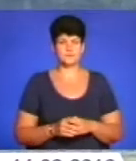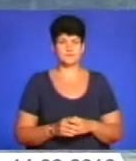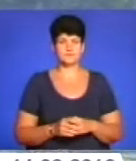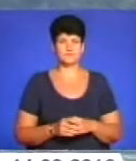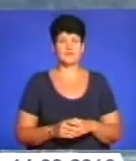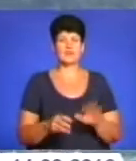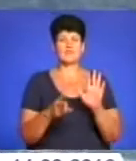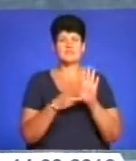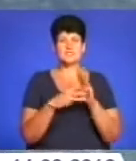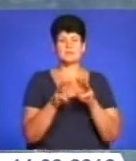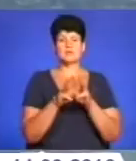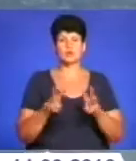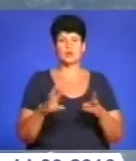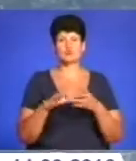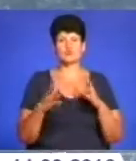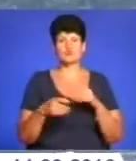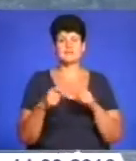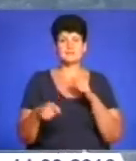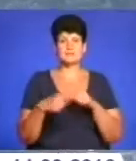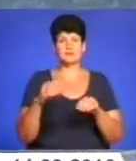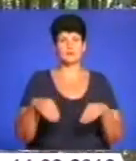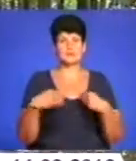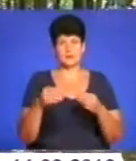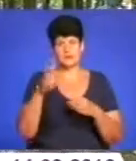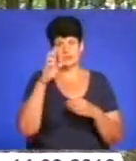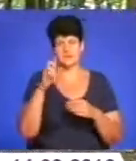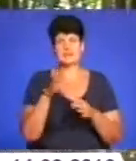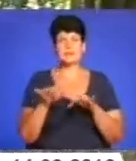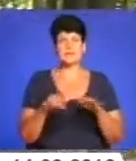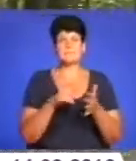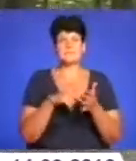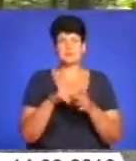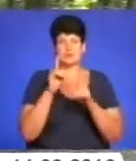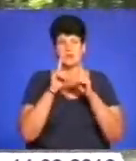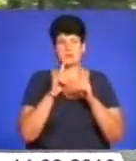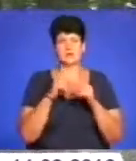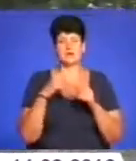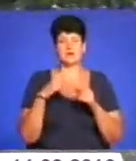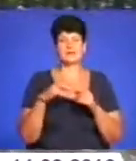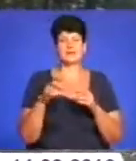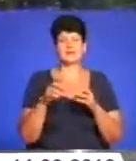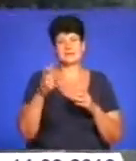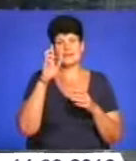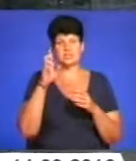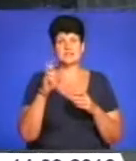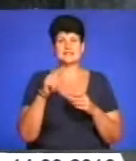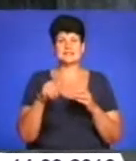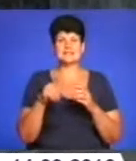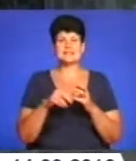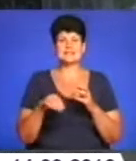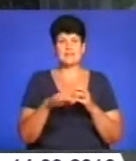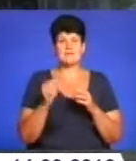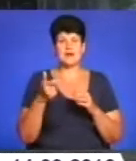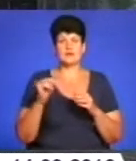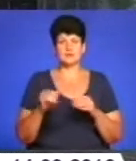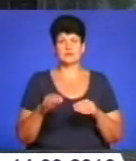Вісім мільйонів – сума збитків, що завдали державі дії міської ради та управління Держземагентства, продавши землю, що належить до природно